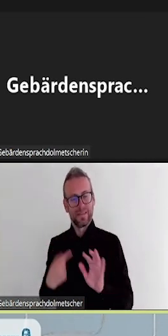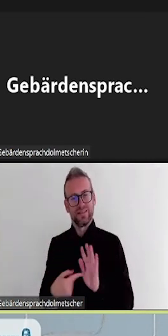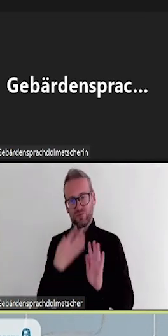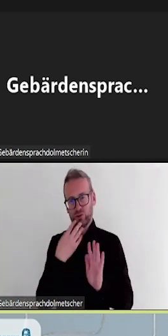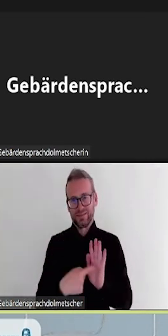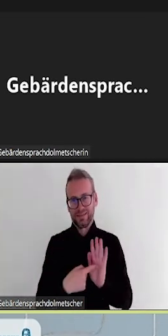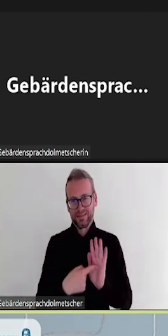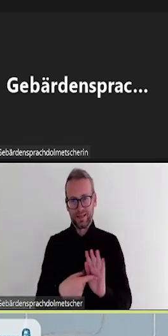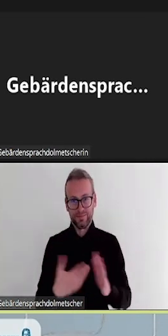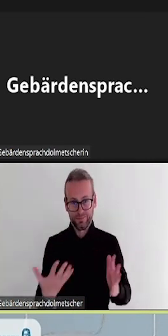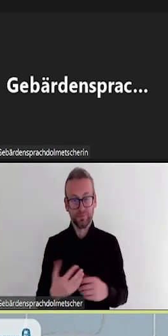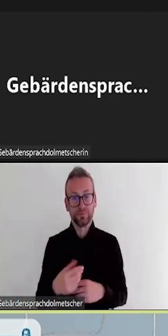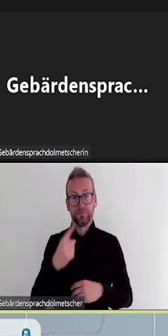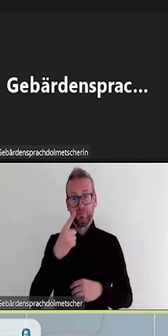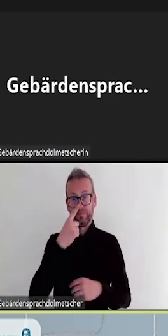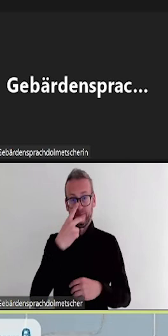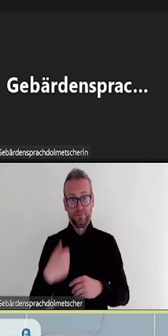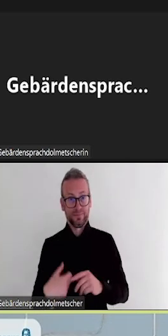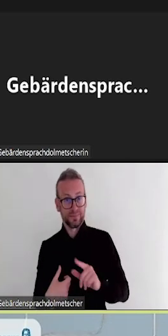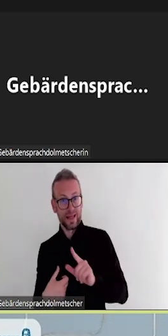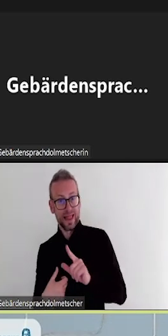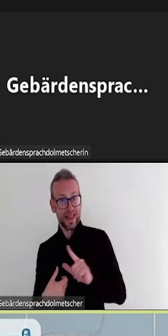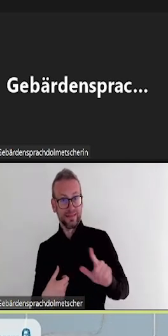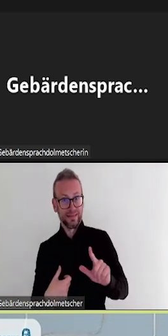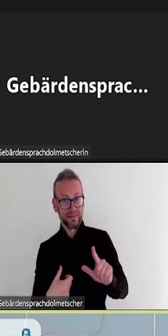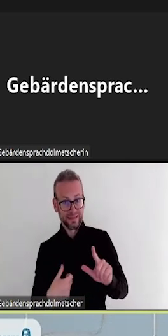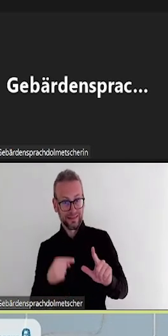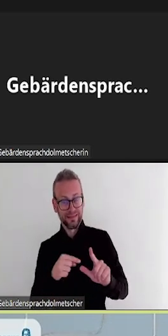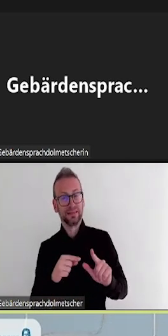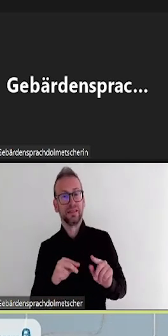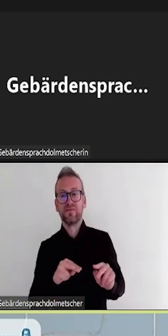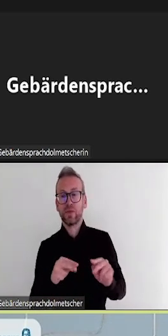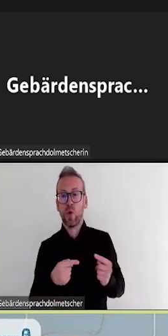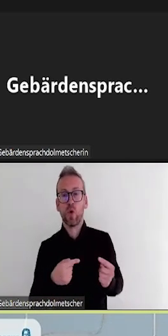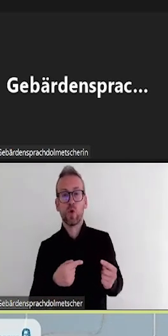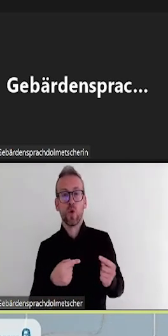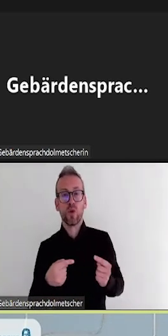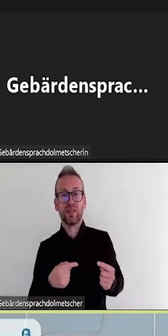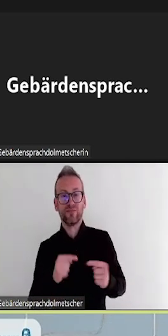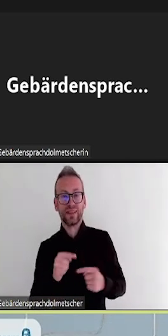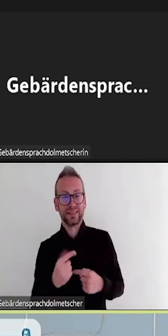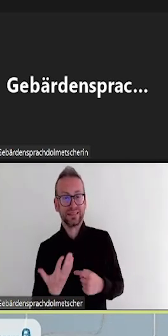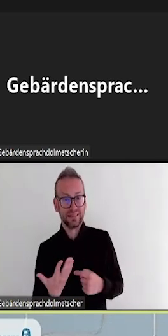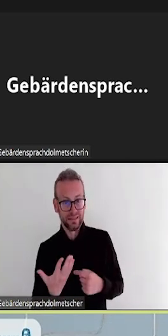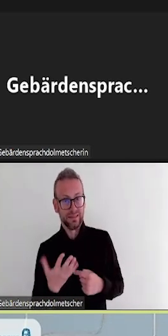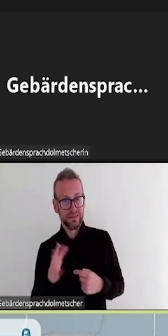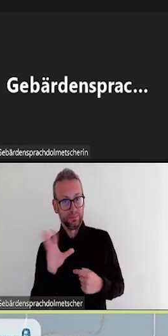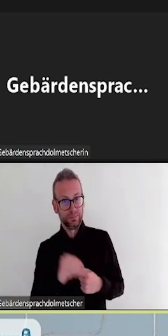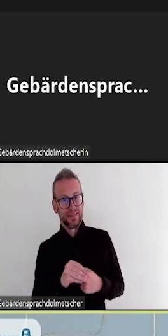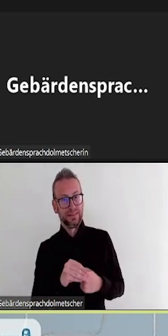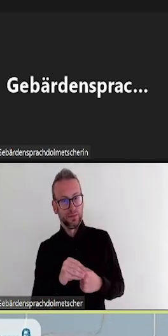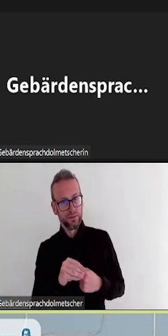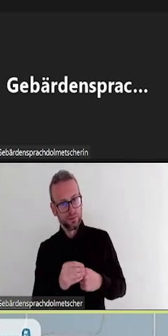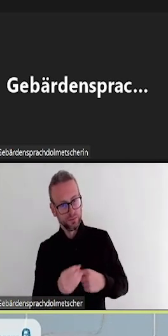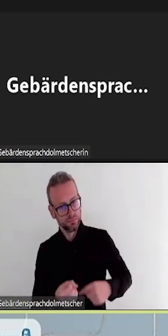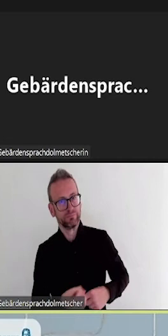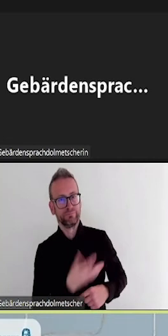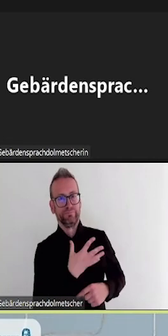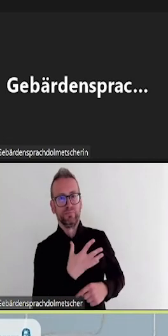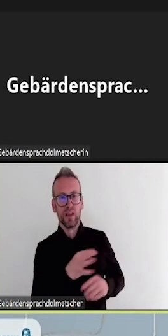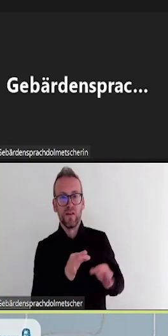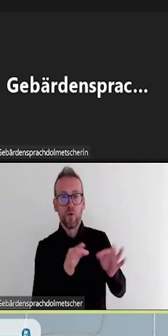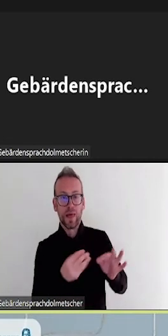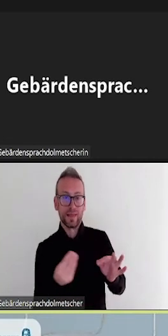zu Erklärfilmen zählen kann. Erklärfilme können beispielsweise gut dafür genutzt werden, gewisse Handlungsabläufe